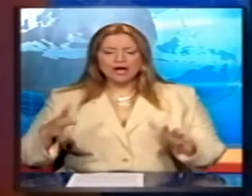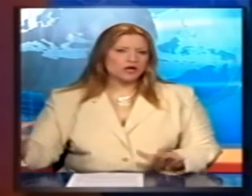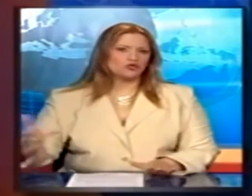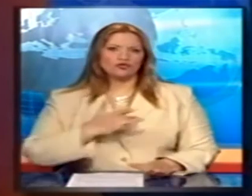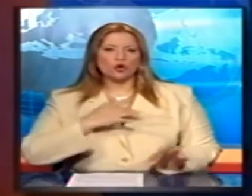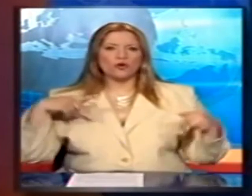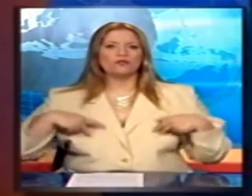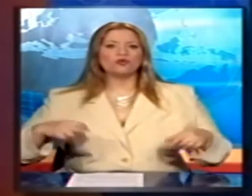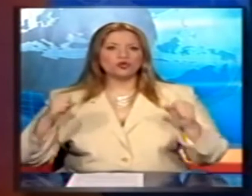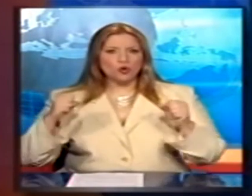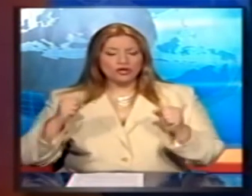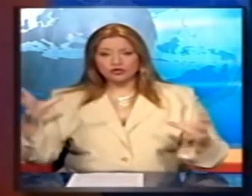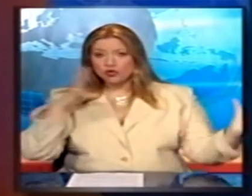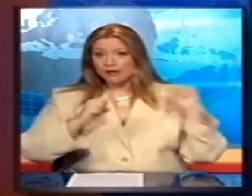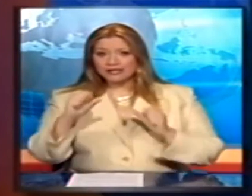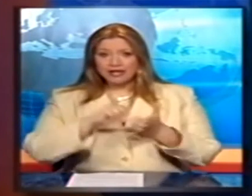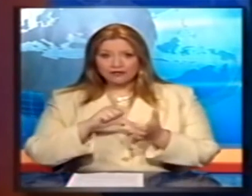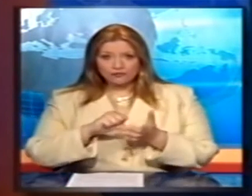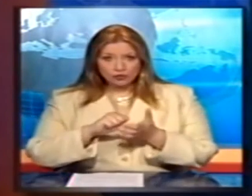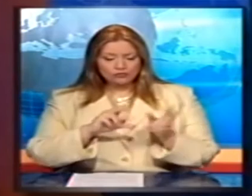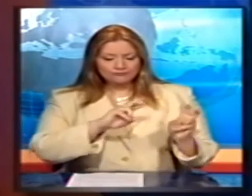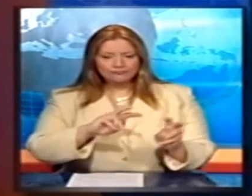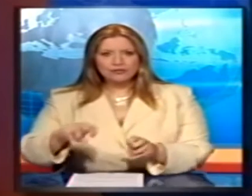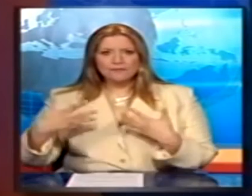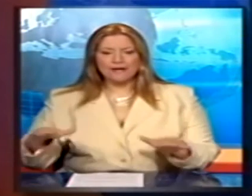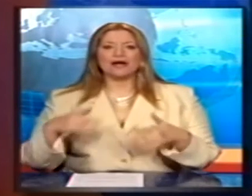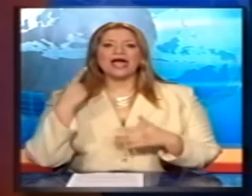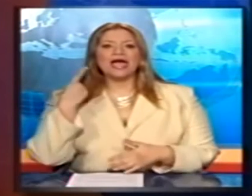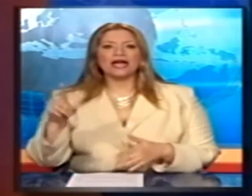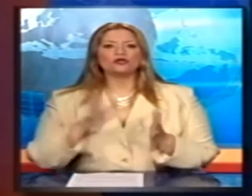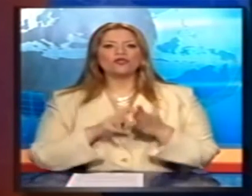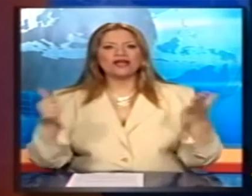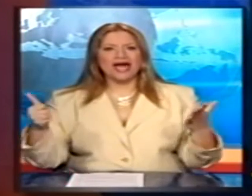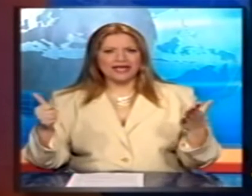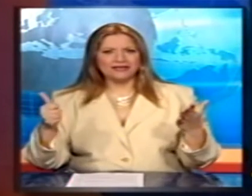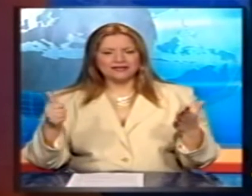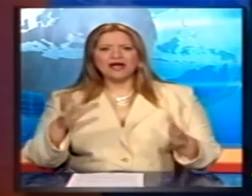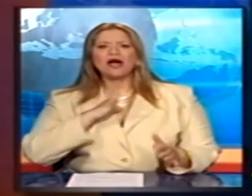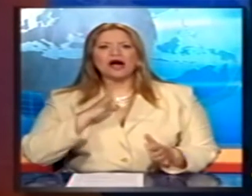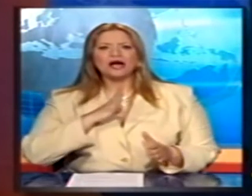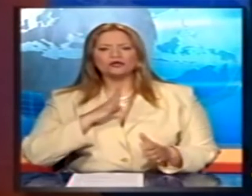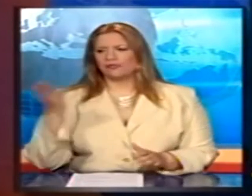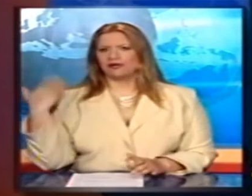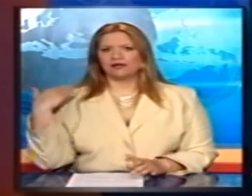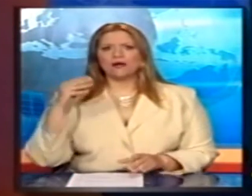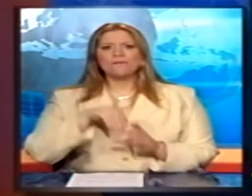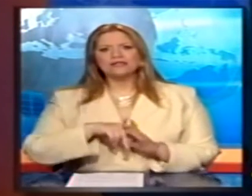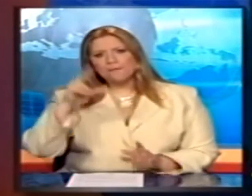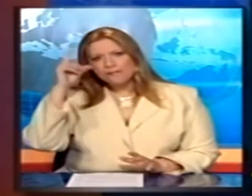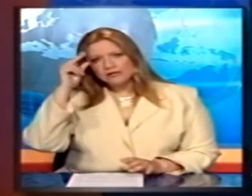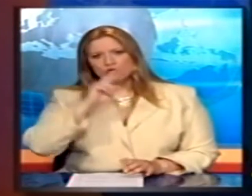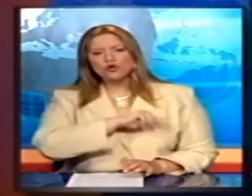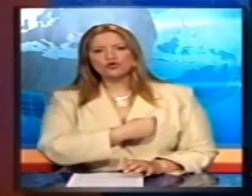που σοκάρουν ανακοίνωσε το Υπουργείο Υγείας αλλά και η Νομαρχή Αθηνών από τους ελέγχους που έκανε Τα 116 κρούσματα οξίας γαστρεντερίτιδας προημερών στο